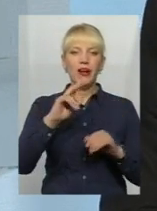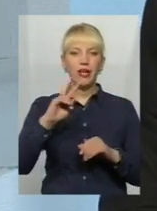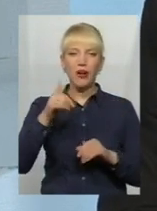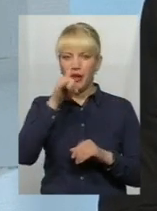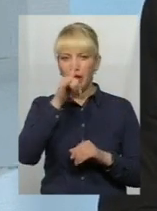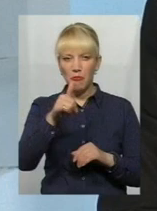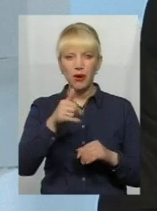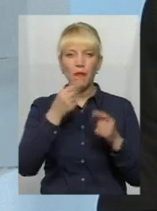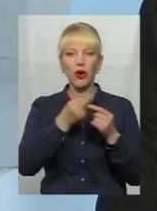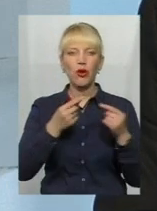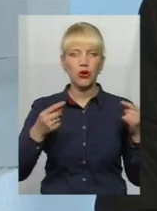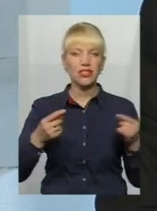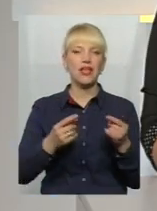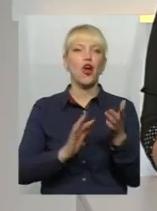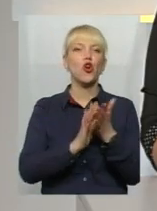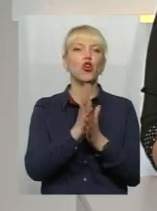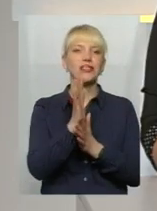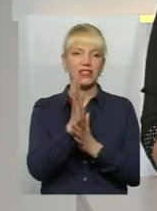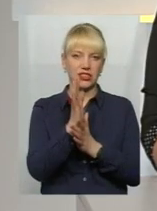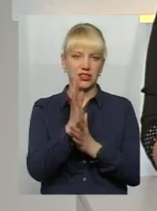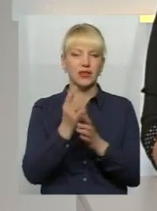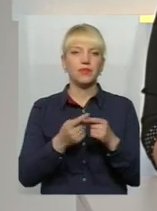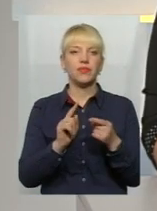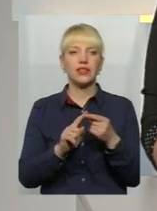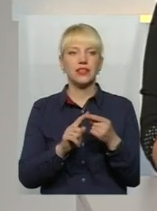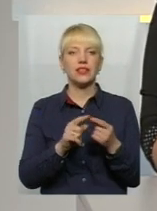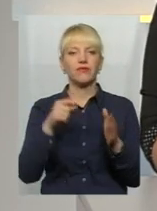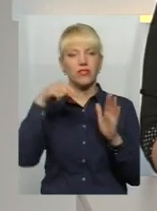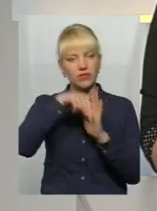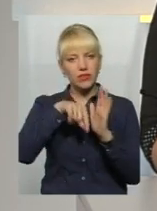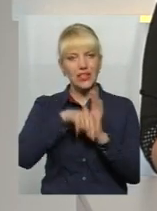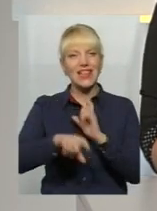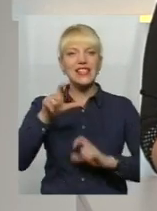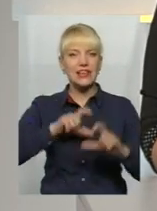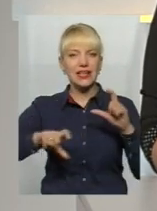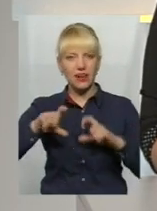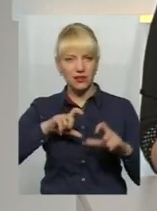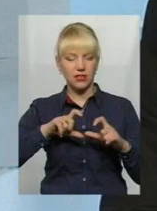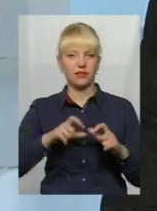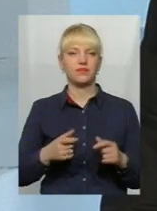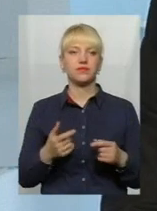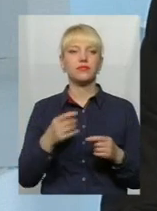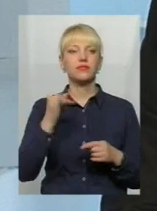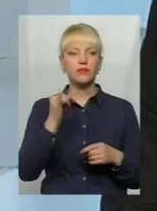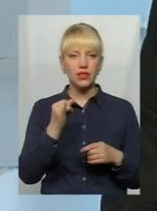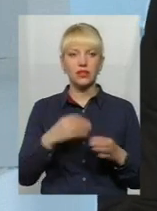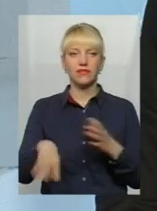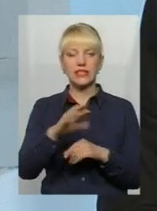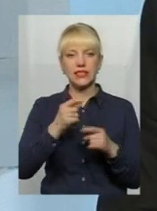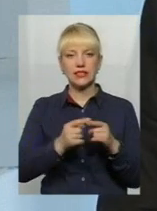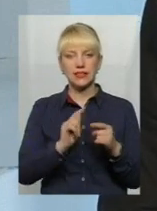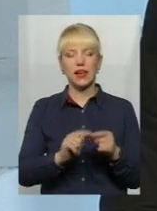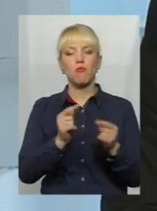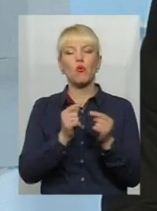продукції рослинного походження. Тобто по причині міста нітратів і інших речовин. Тобто вся ця кількість